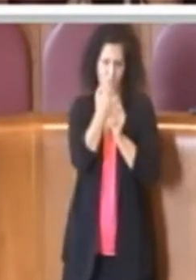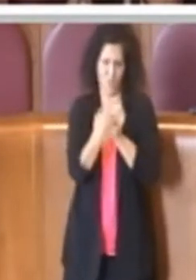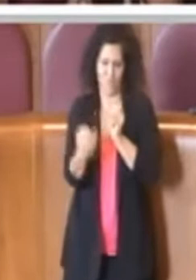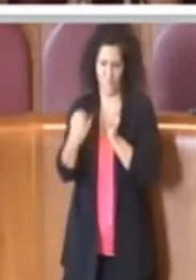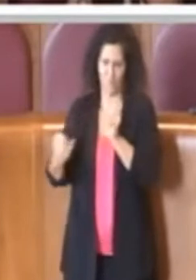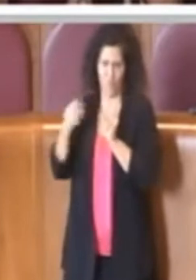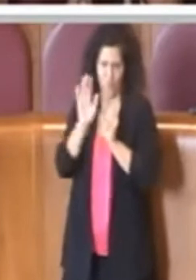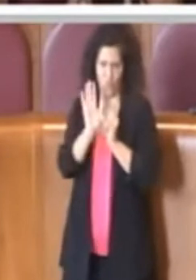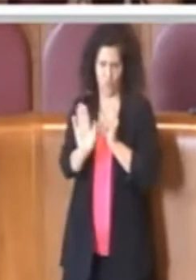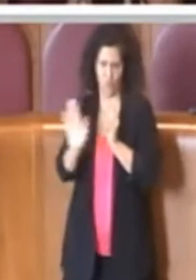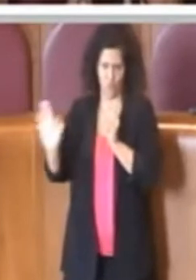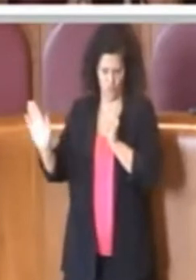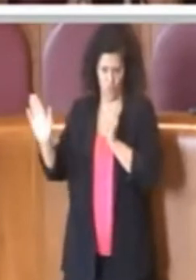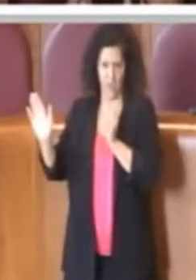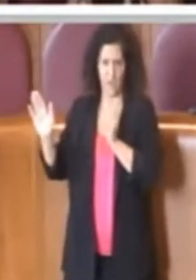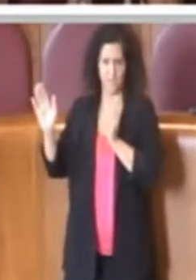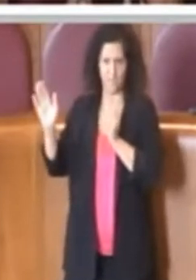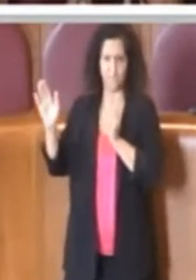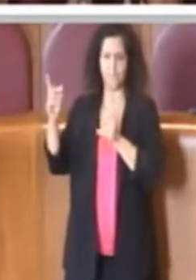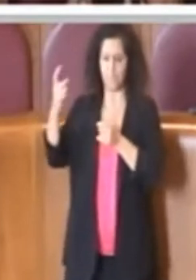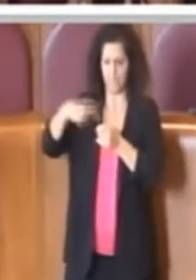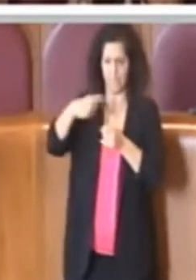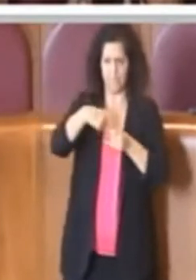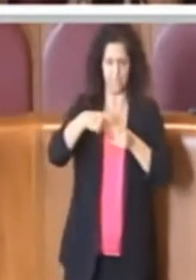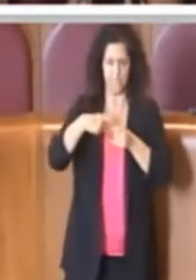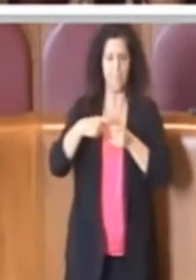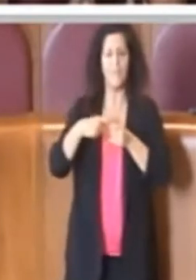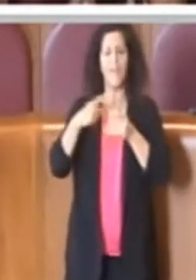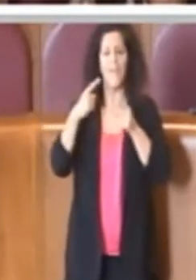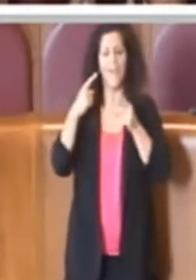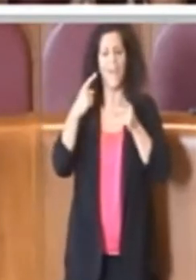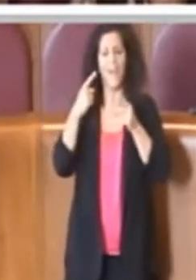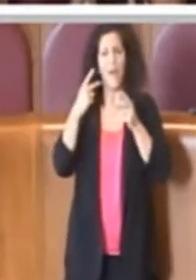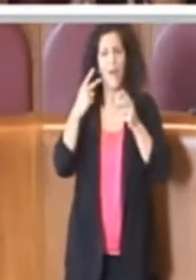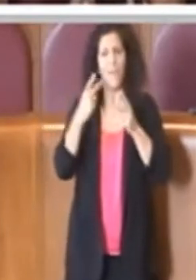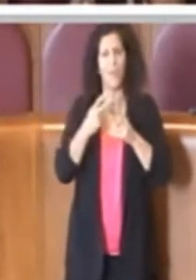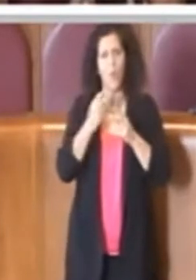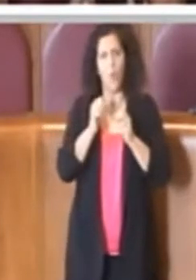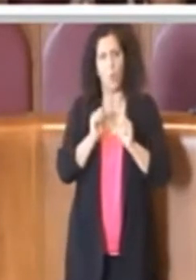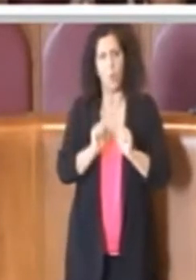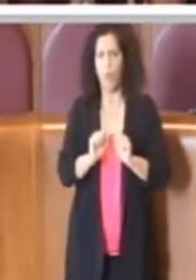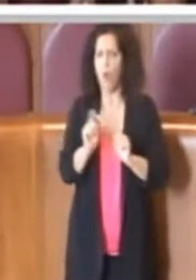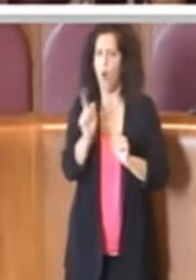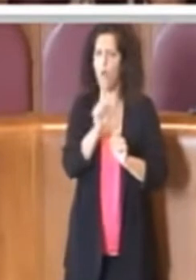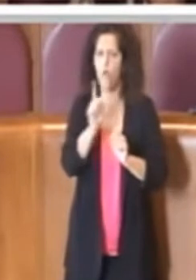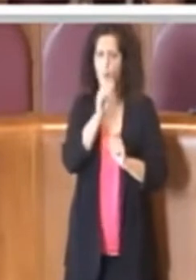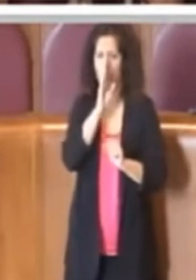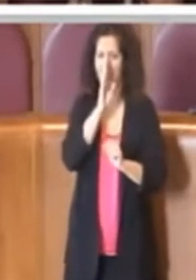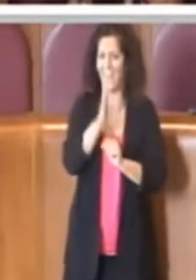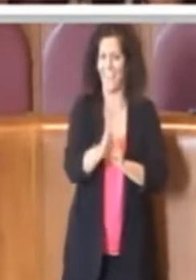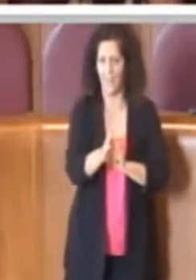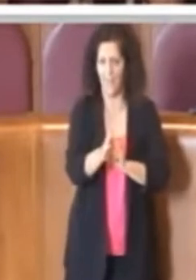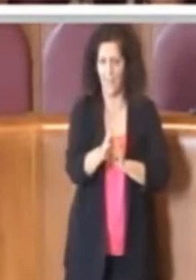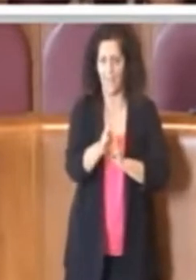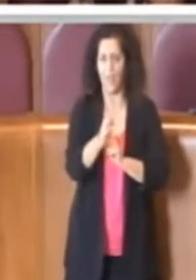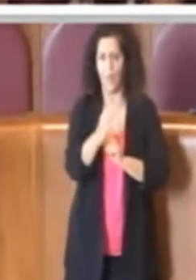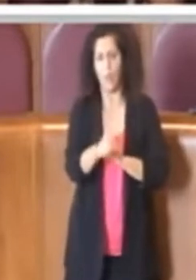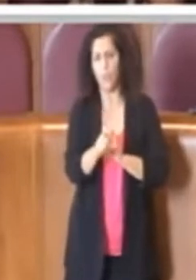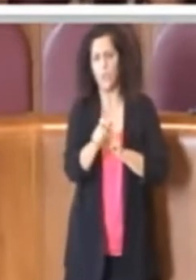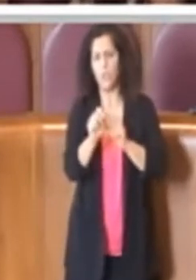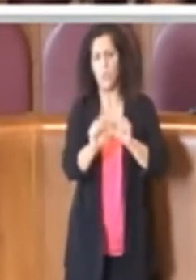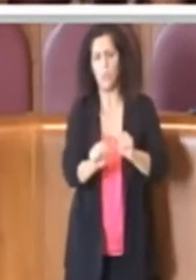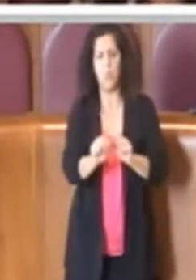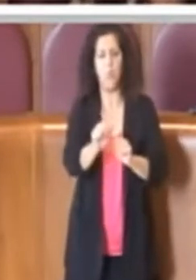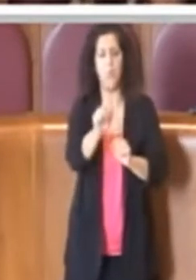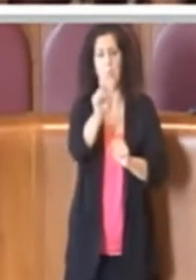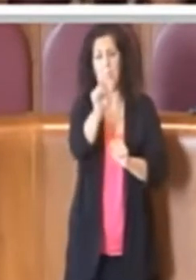anche se non agisce direttamente perché spesso si tratta di un tipo di utenza che magari è coadiuvata